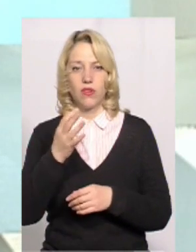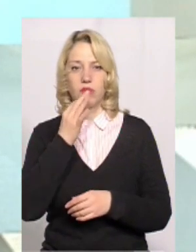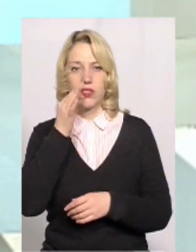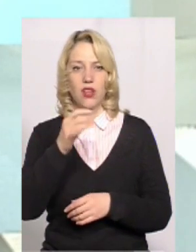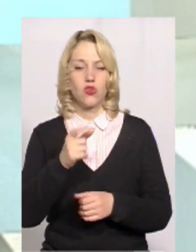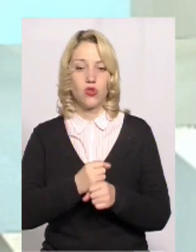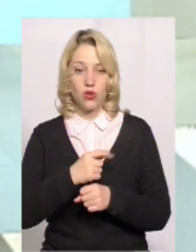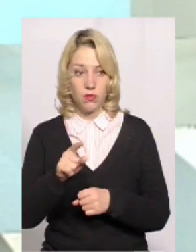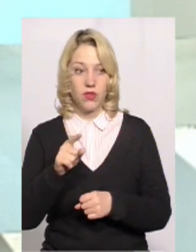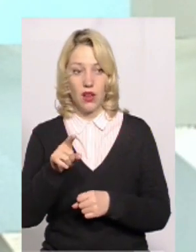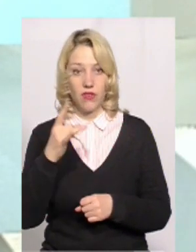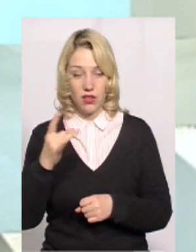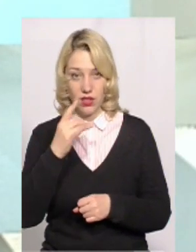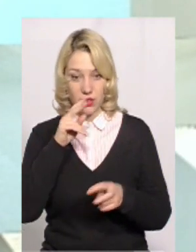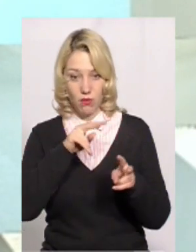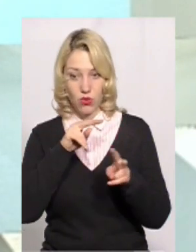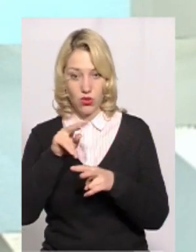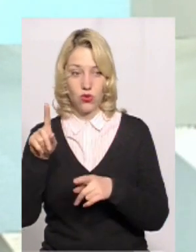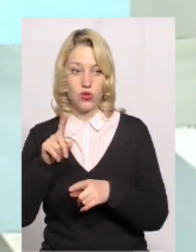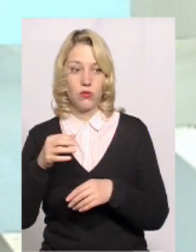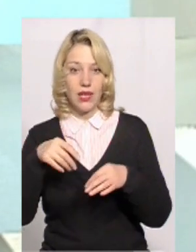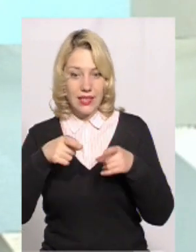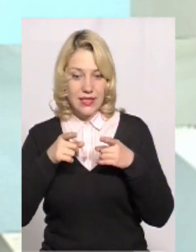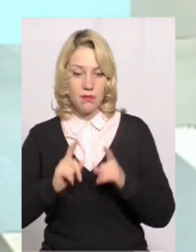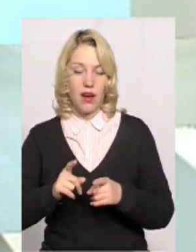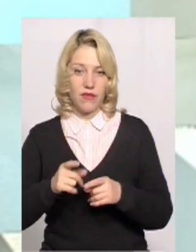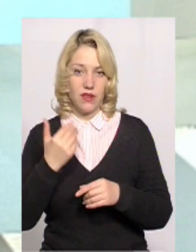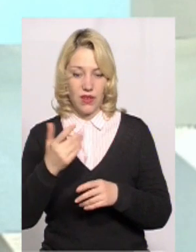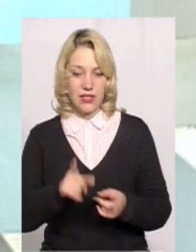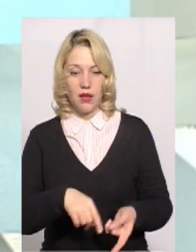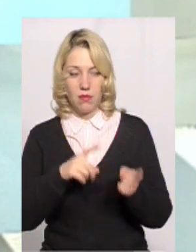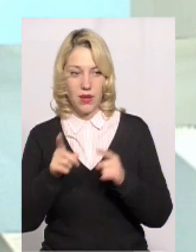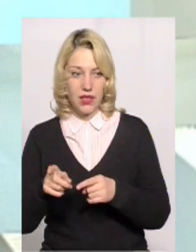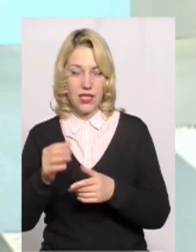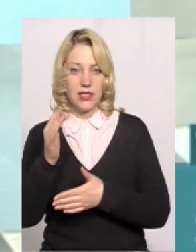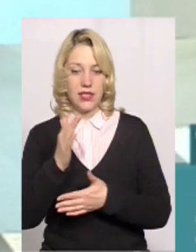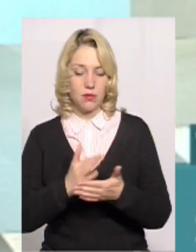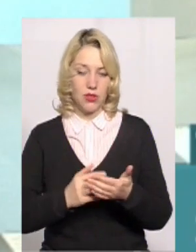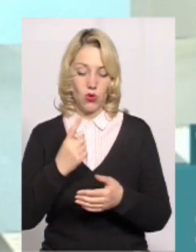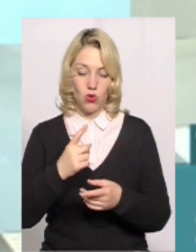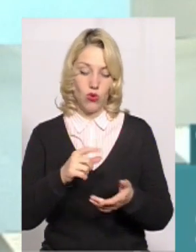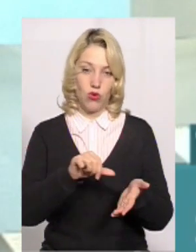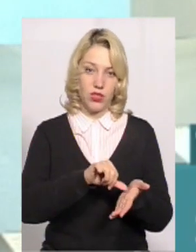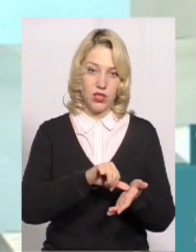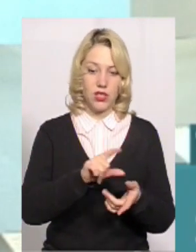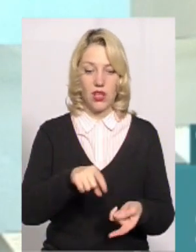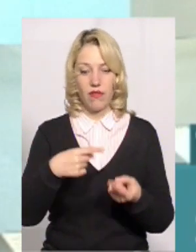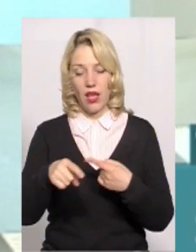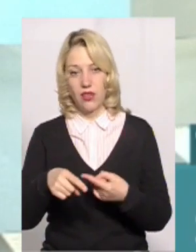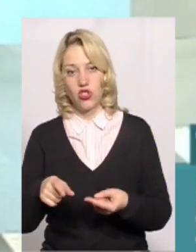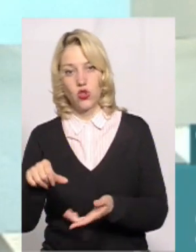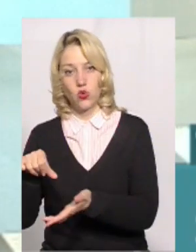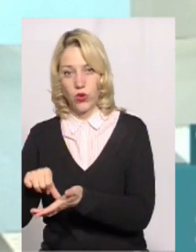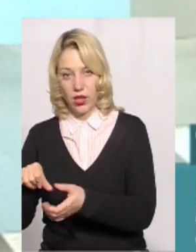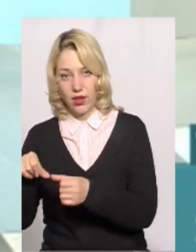скажуть, що зробіть. Один раз прослідкуйте, щоб вони справді вас перенесли із списку однієї дільниці в список іншої дільниці.